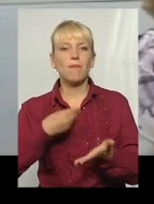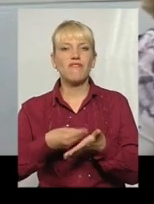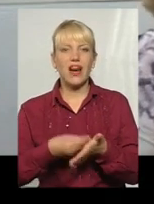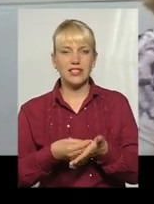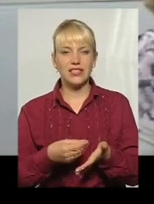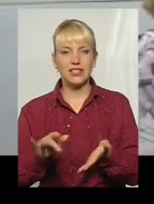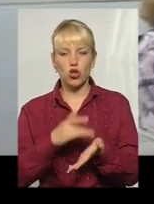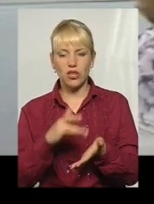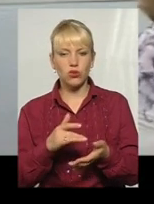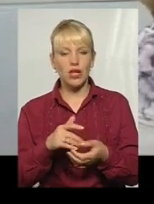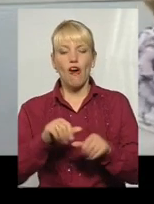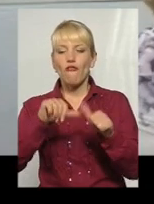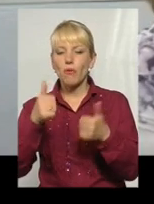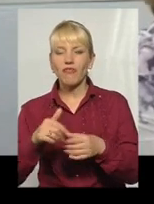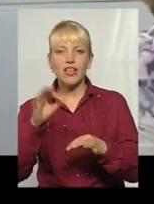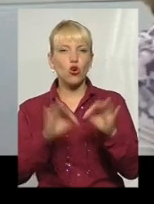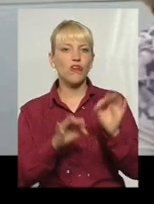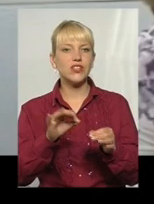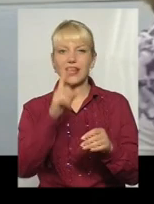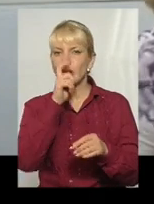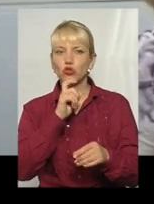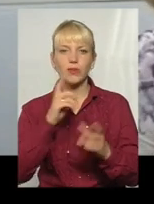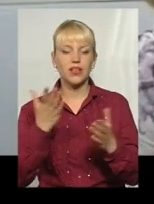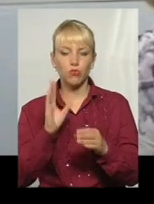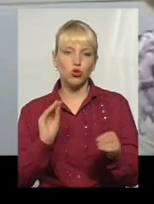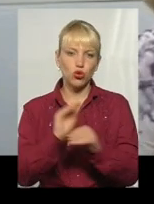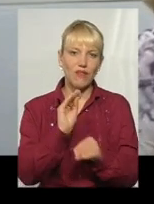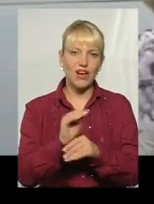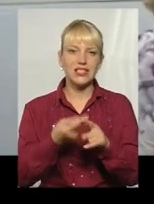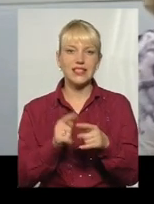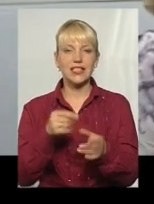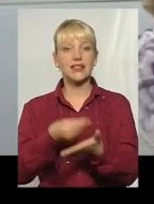формувати незрозумілі коефіцієнти, які будуть додаватися до цих тарифів,